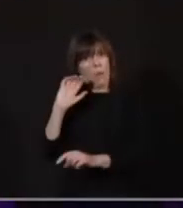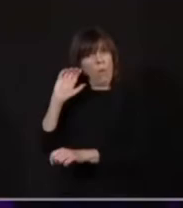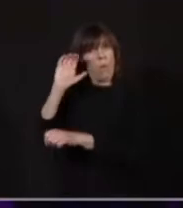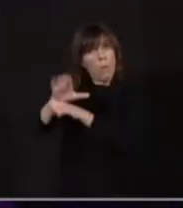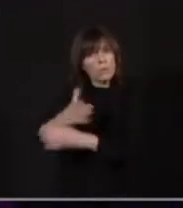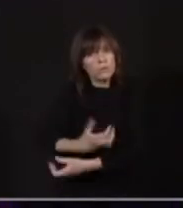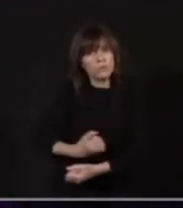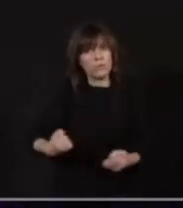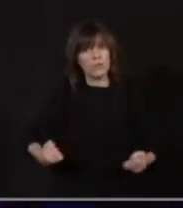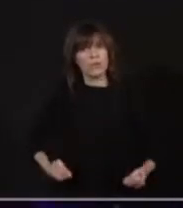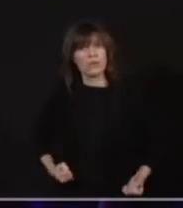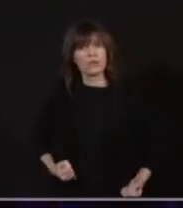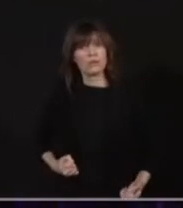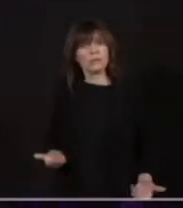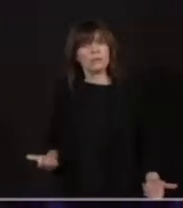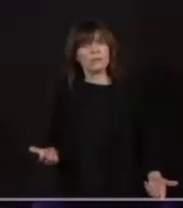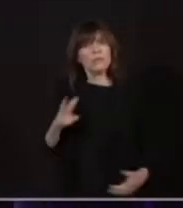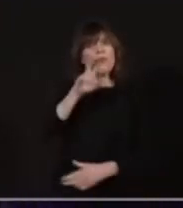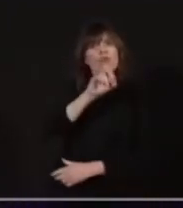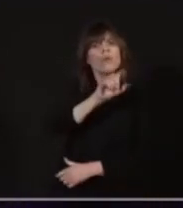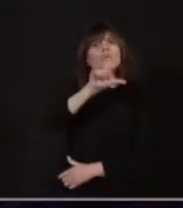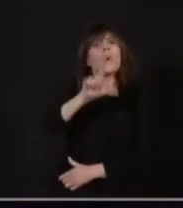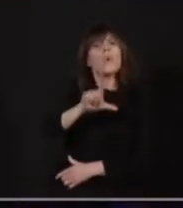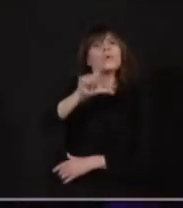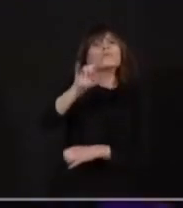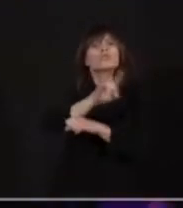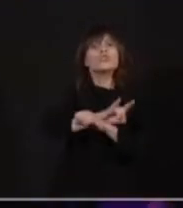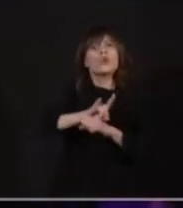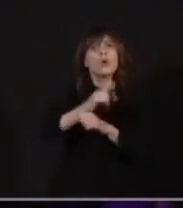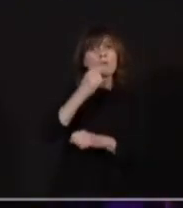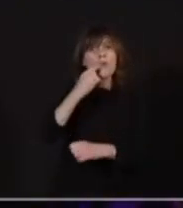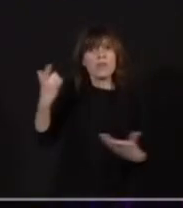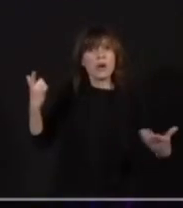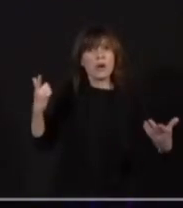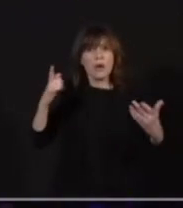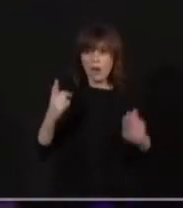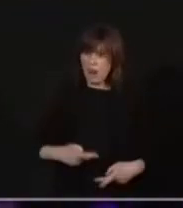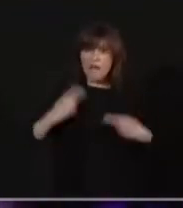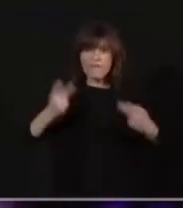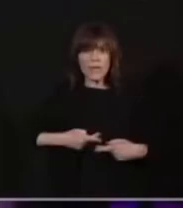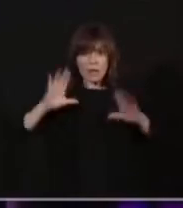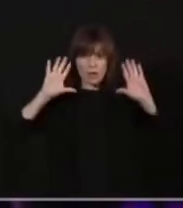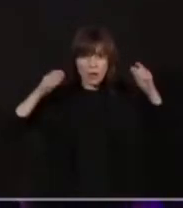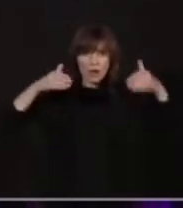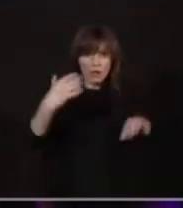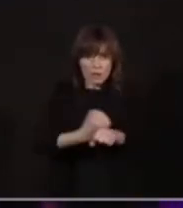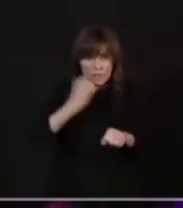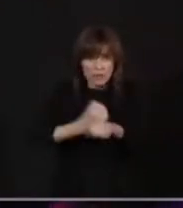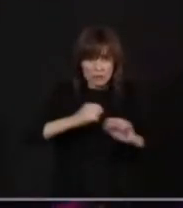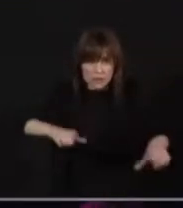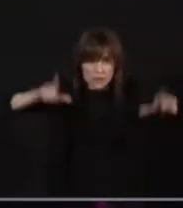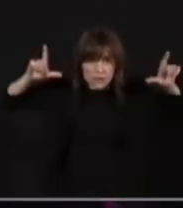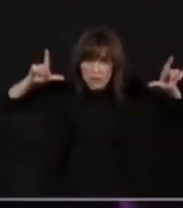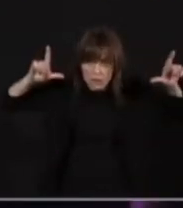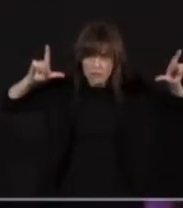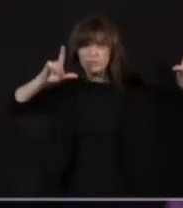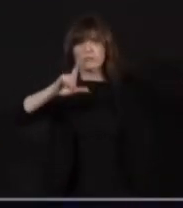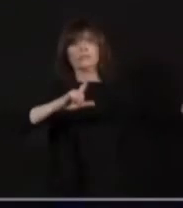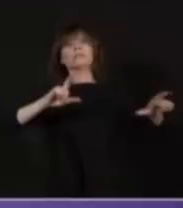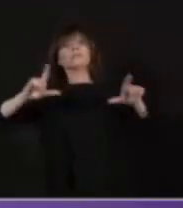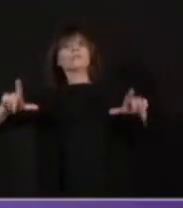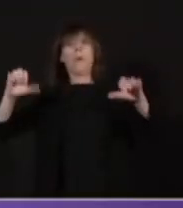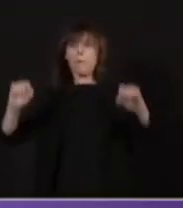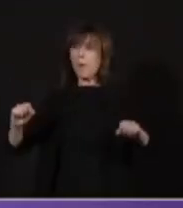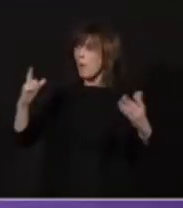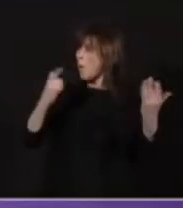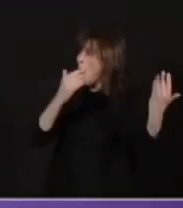32 heures, c'est aussi dire qu'on a le droit de ne pas faire que travailler dans la vie. On a le droit aussi à l'émancipation en dehors